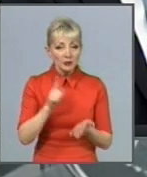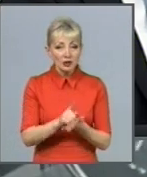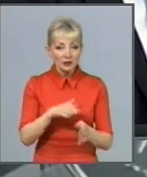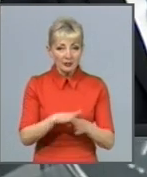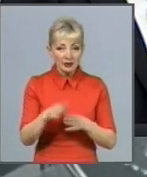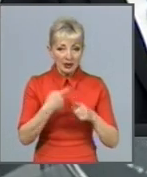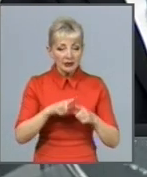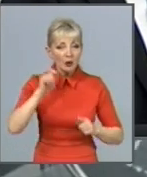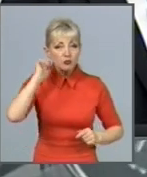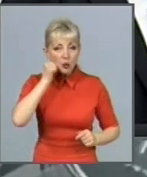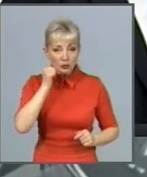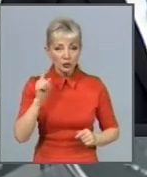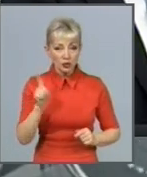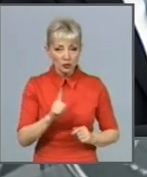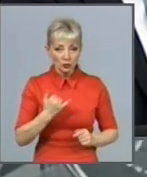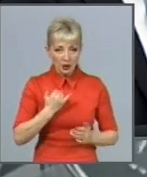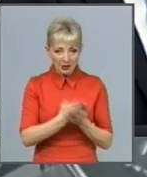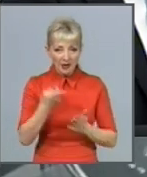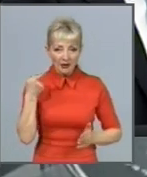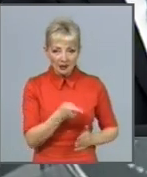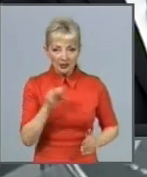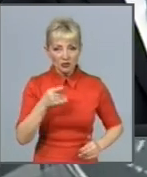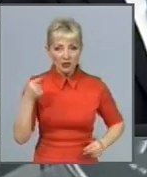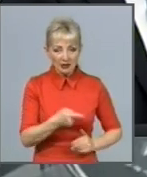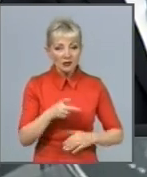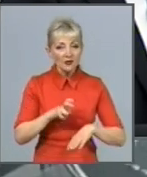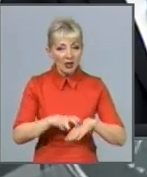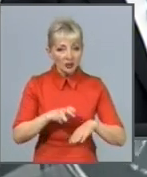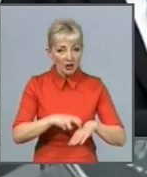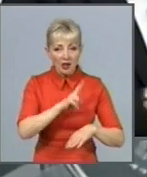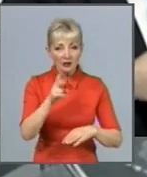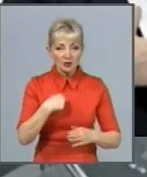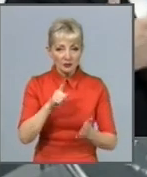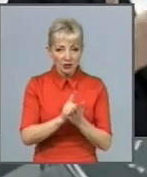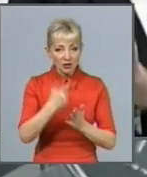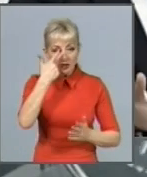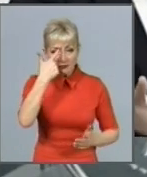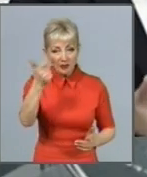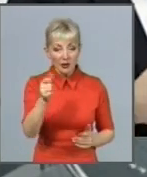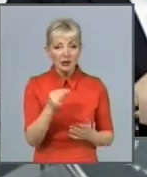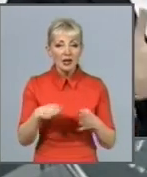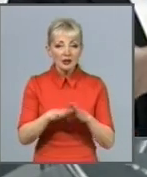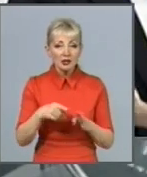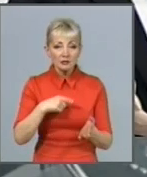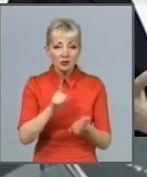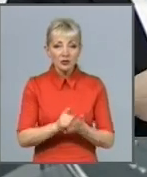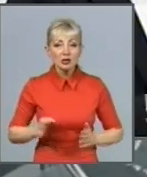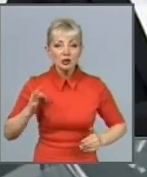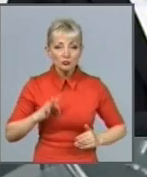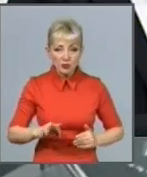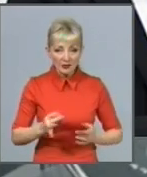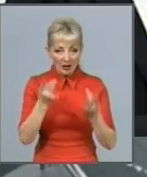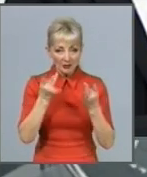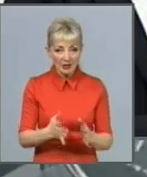що у нас є тисячі та тисячі лікарів, яких ми повинні інформувати, і також ми повинні застосовувати прості заходи для